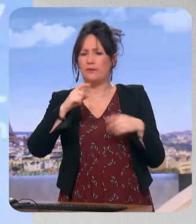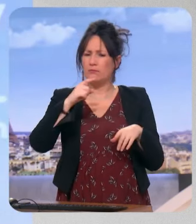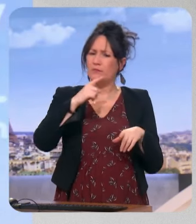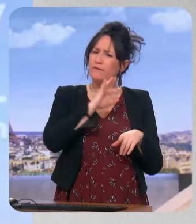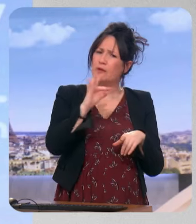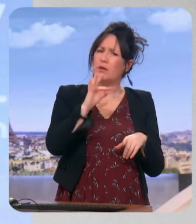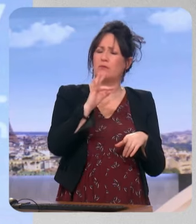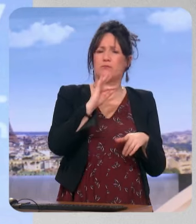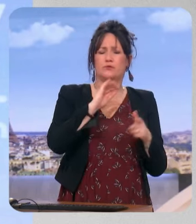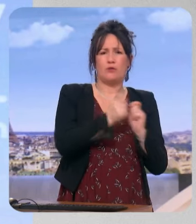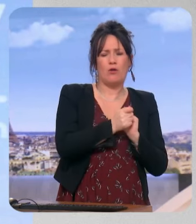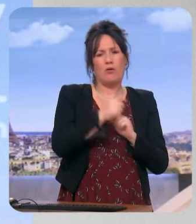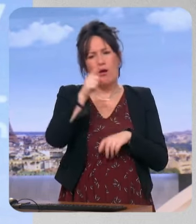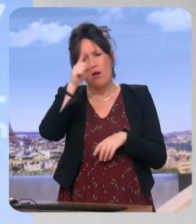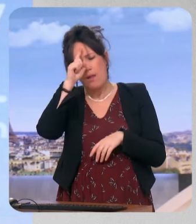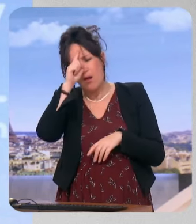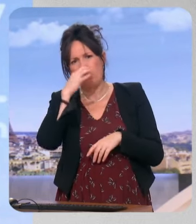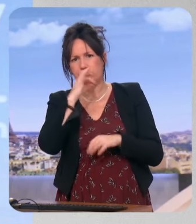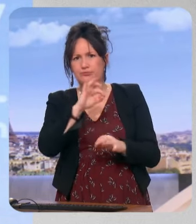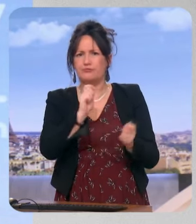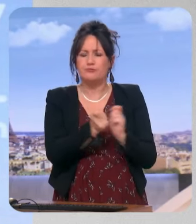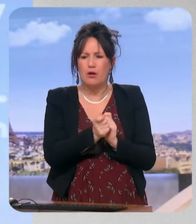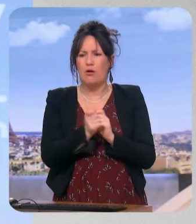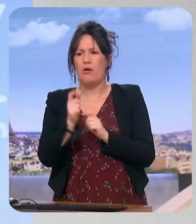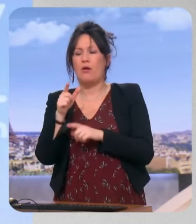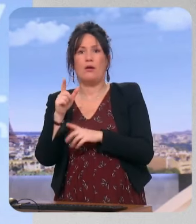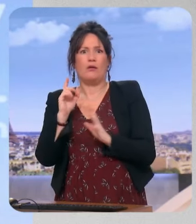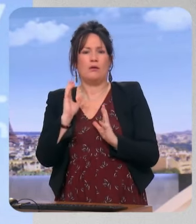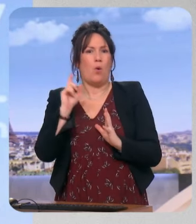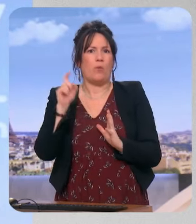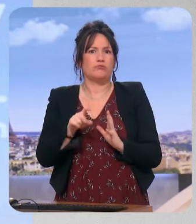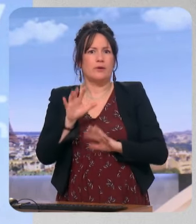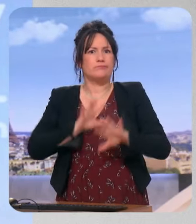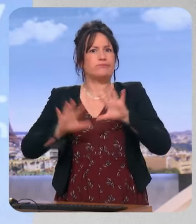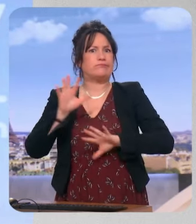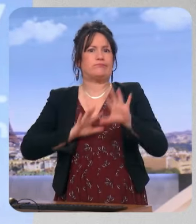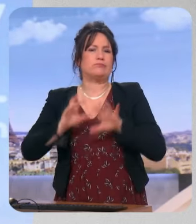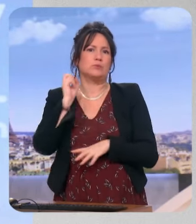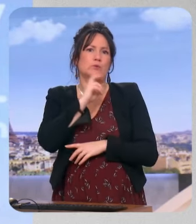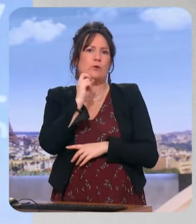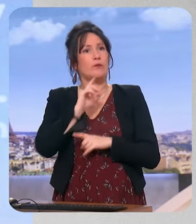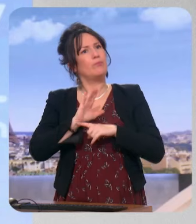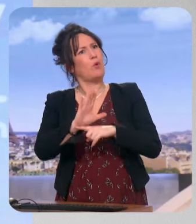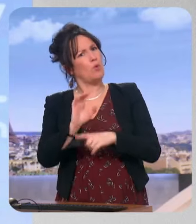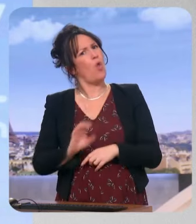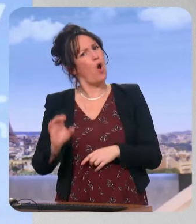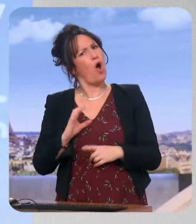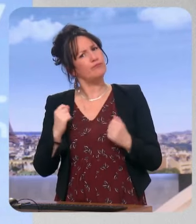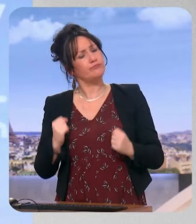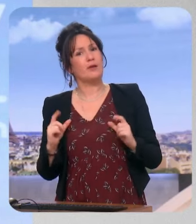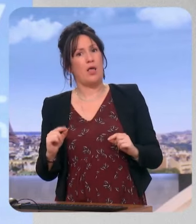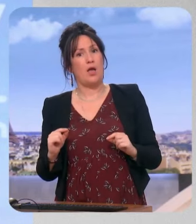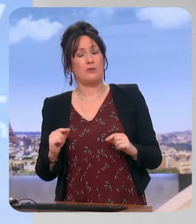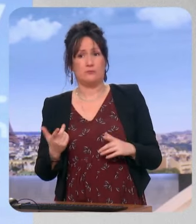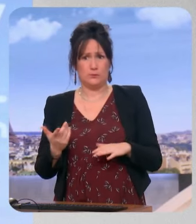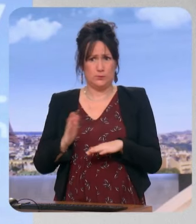était un peu en arrière de la main. Donc, c'était un SOS. Il fallait de toute urgence montrer que l'Europe savait parler, alors qu